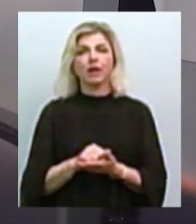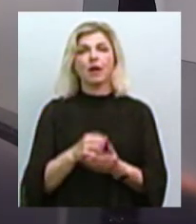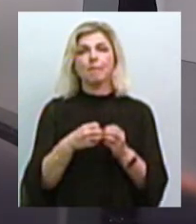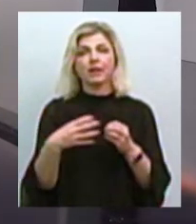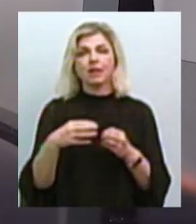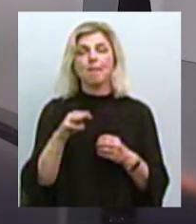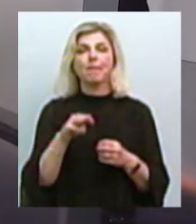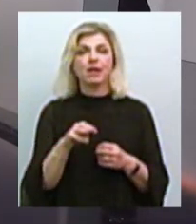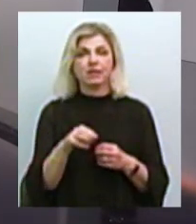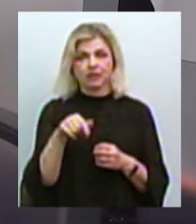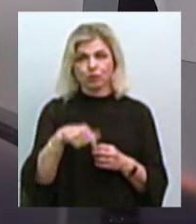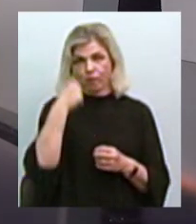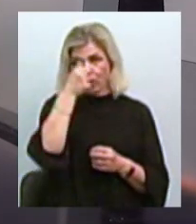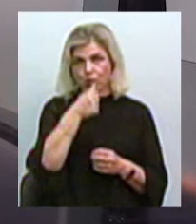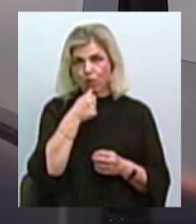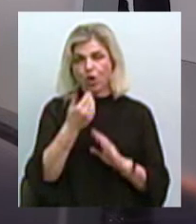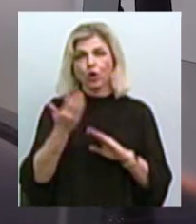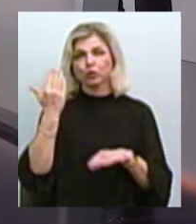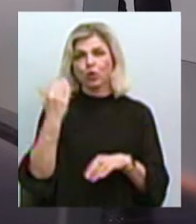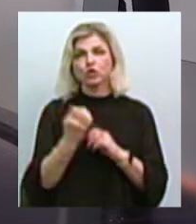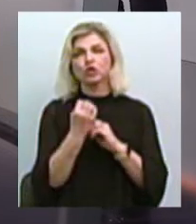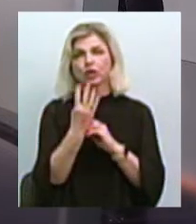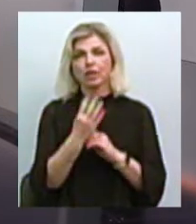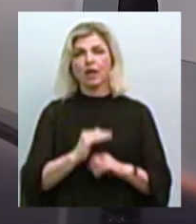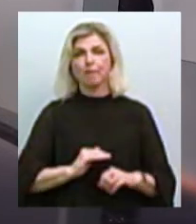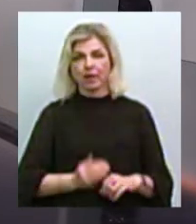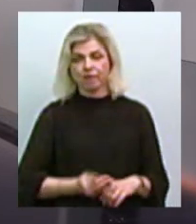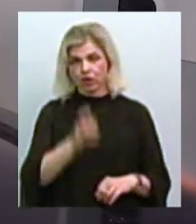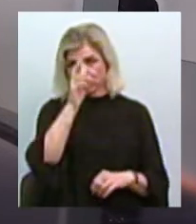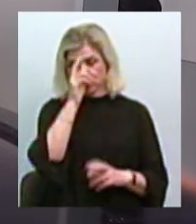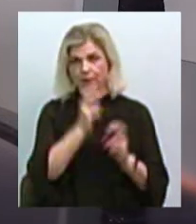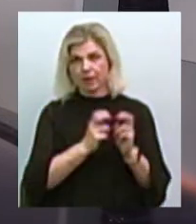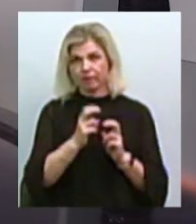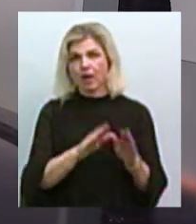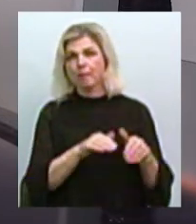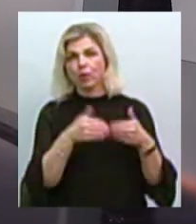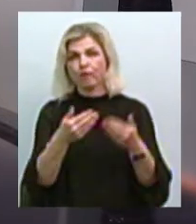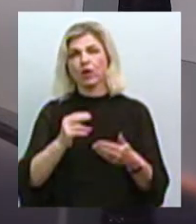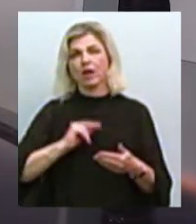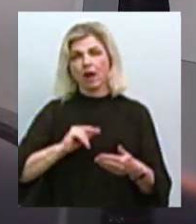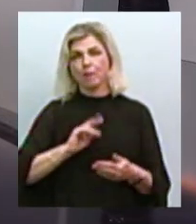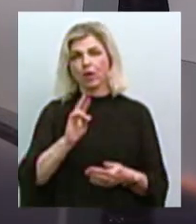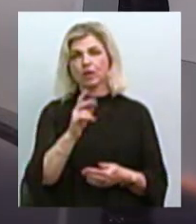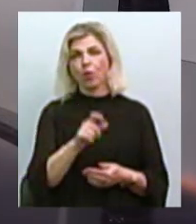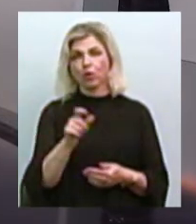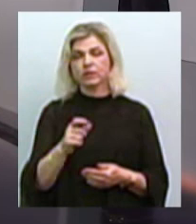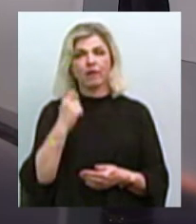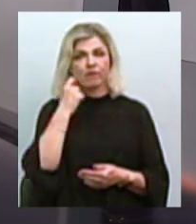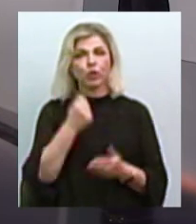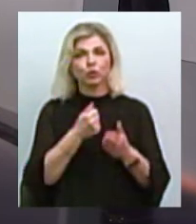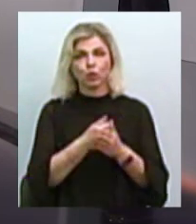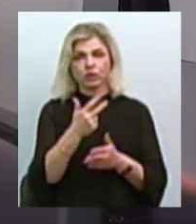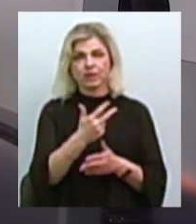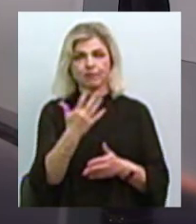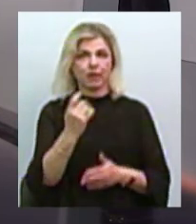березня цього року. Тоді 14 приватних та державних підприємств міста пропонували роботу миколаївцям віком до 35 років.